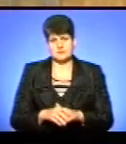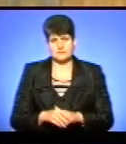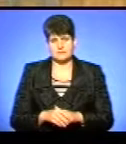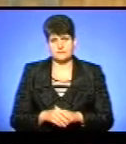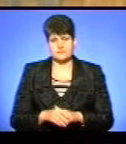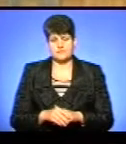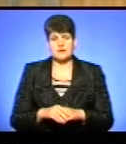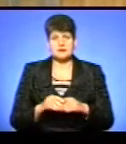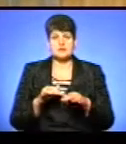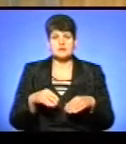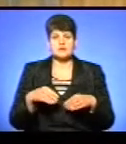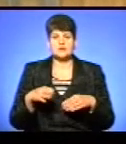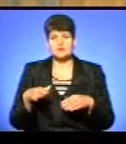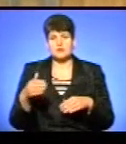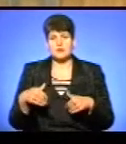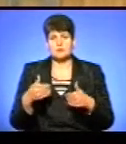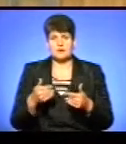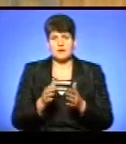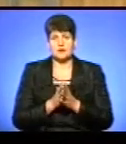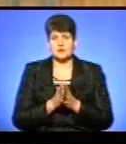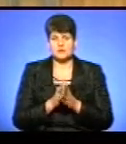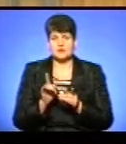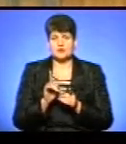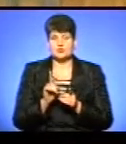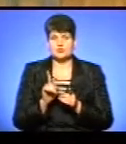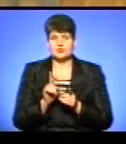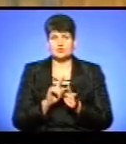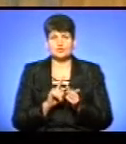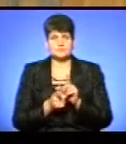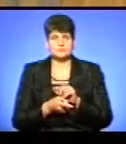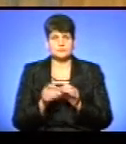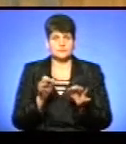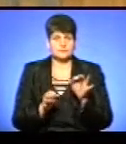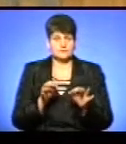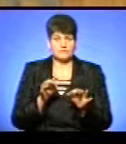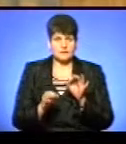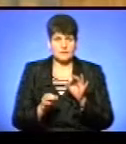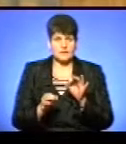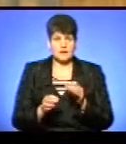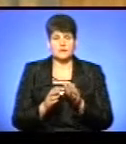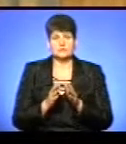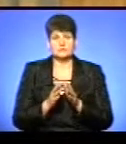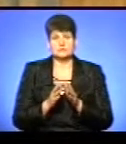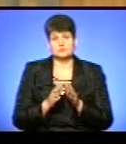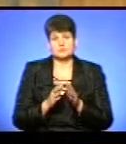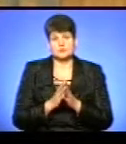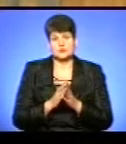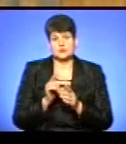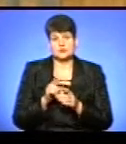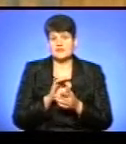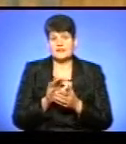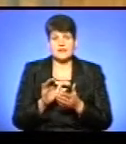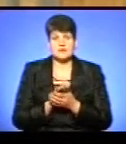сторона подала клопотання щодо відводу судді, мотивуючи тим, що в належній чині вони не